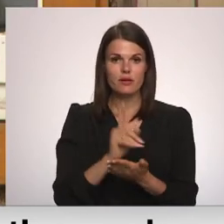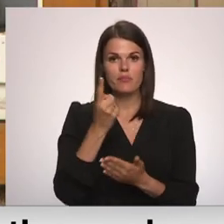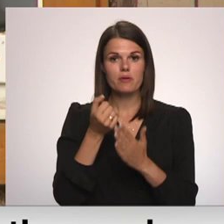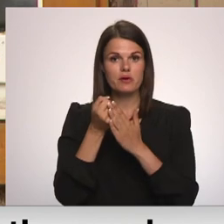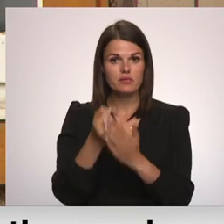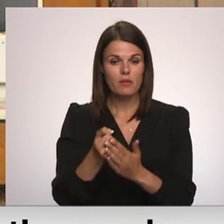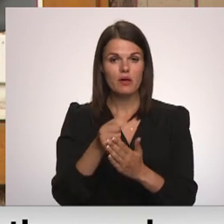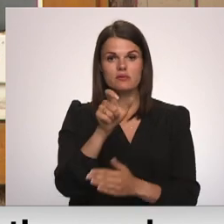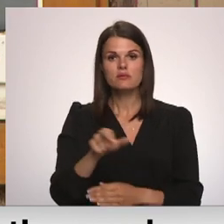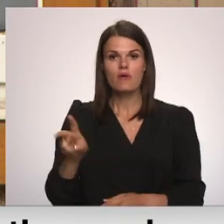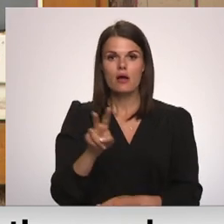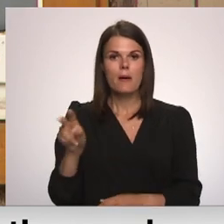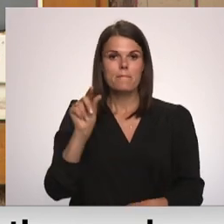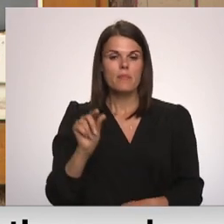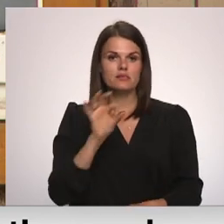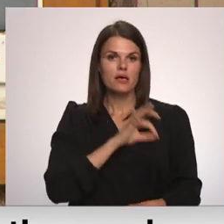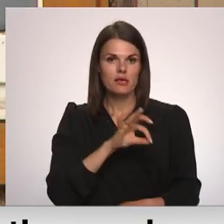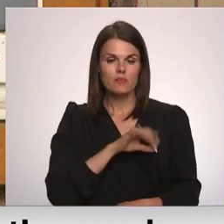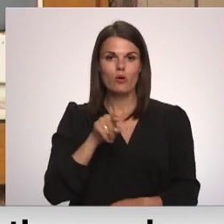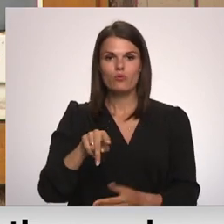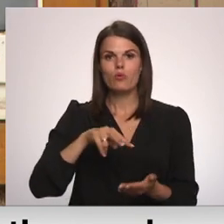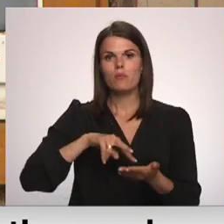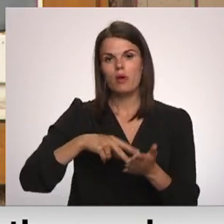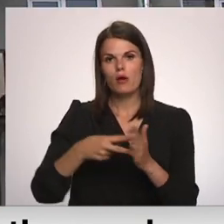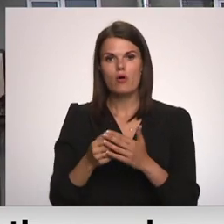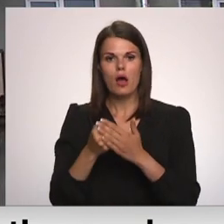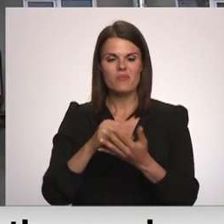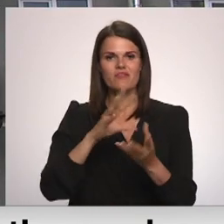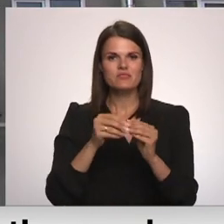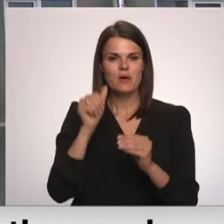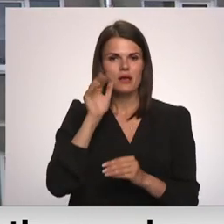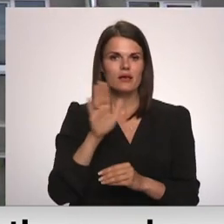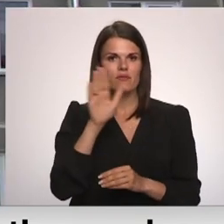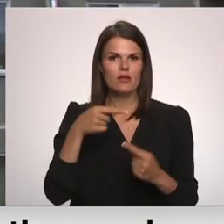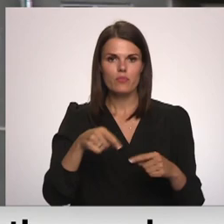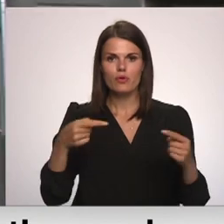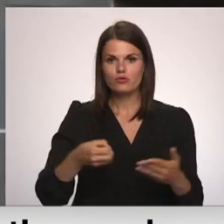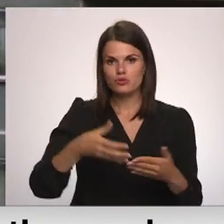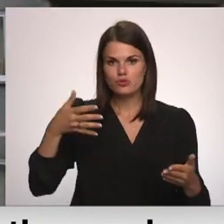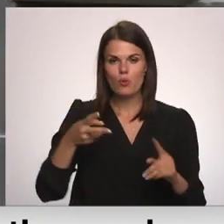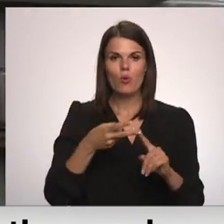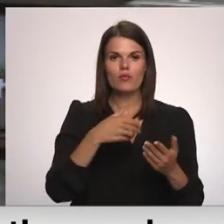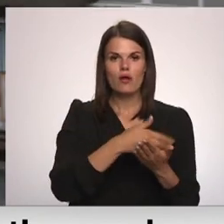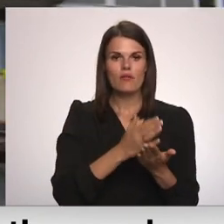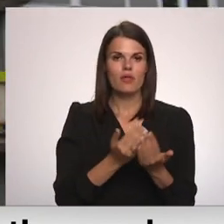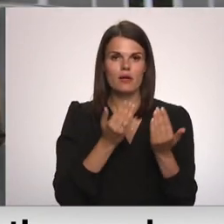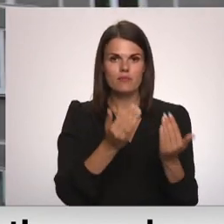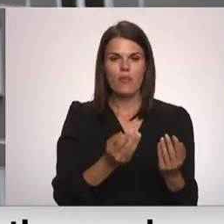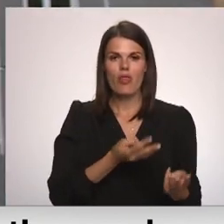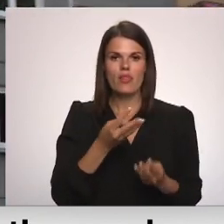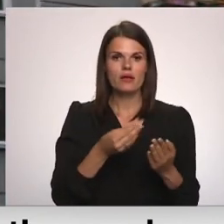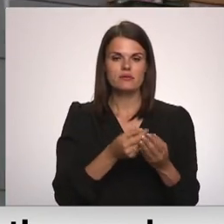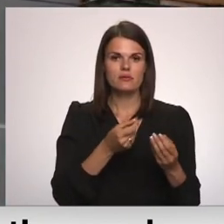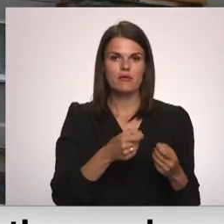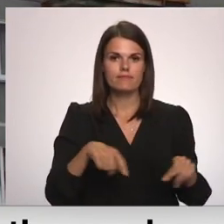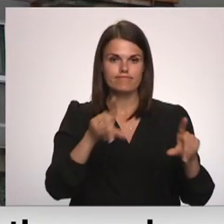kuriem ir mazāk ienākumi. Ar šo atbalstu paredzēts kompensēt vispārējos sadzīves sadārdzināšanos. Otrā daļa attiec uz enerģetikas cenu